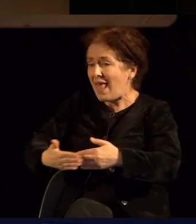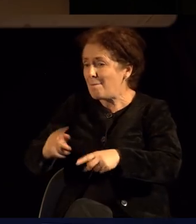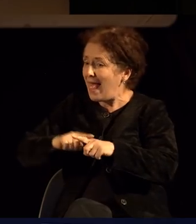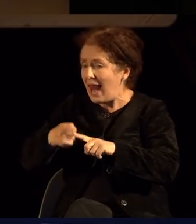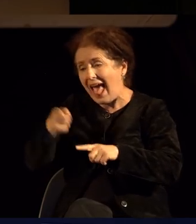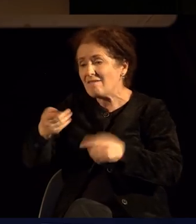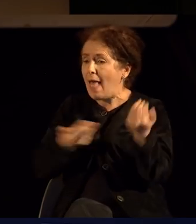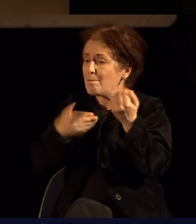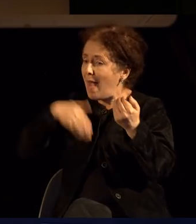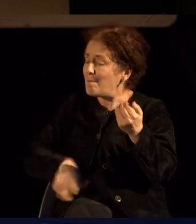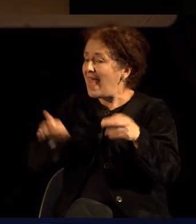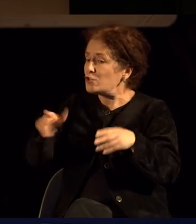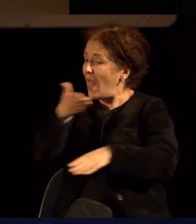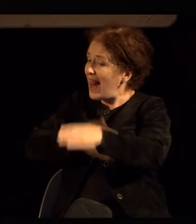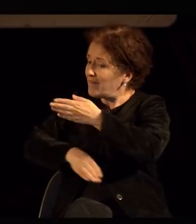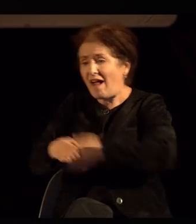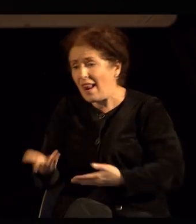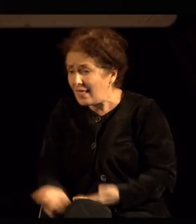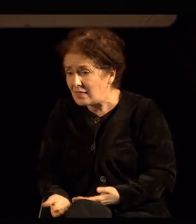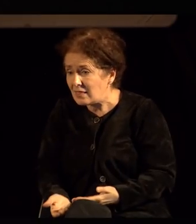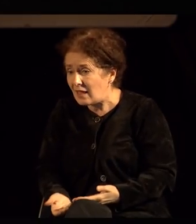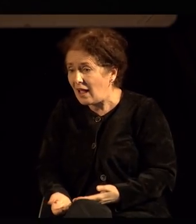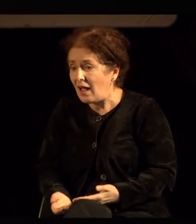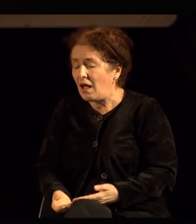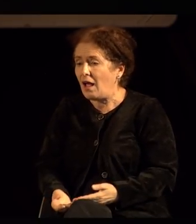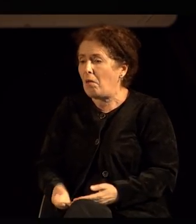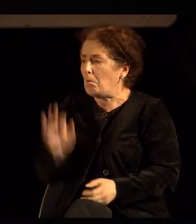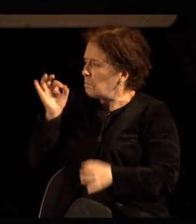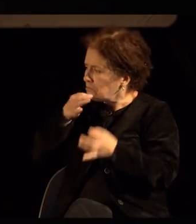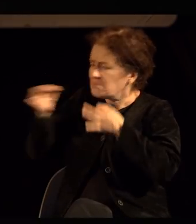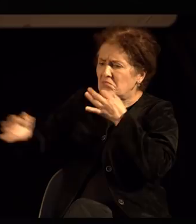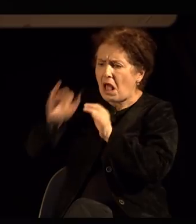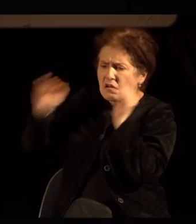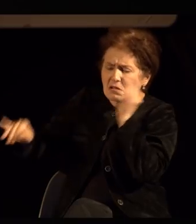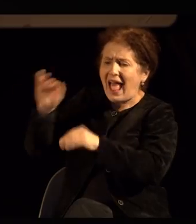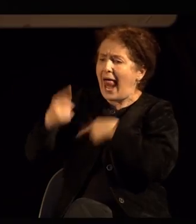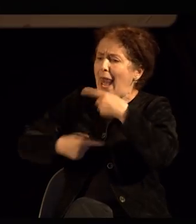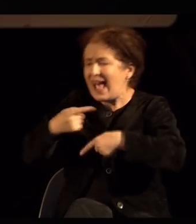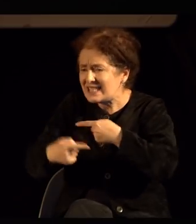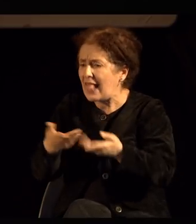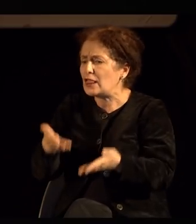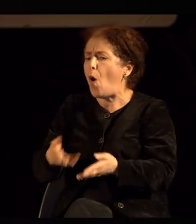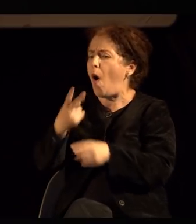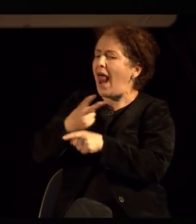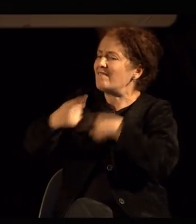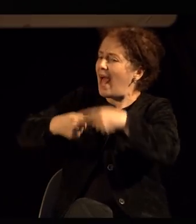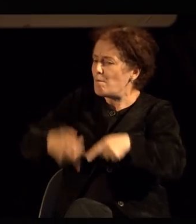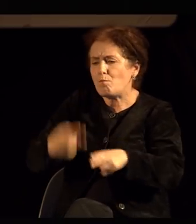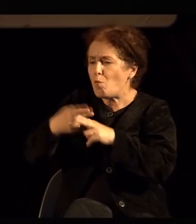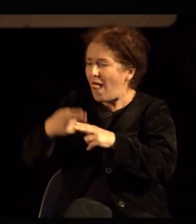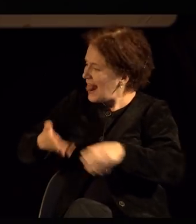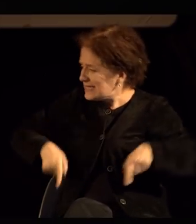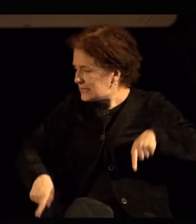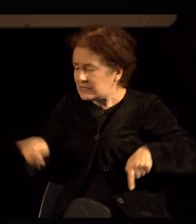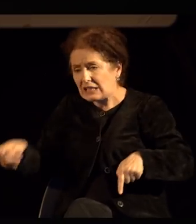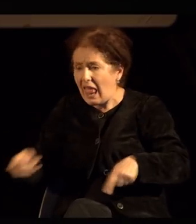тоа, мислам, или без да знаат дали тоа нешто е вообшто наследно или не, или какви са моите